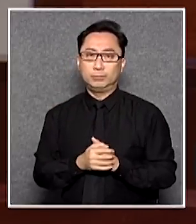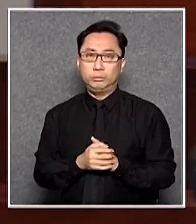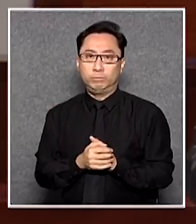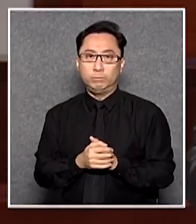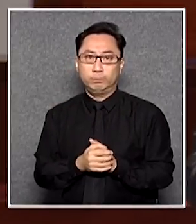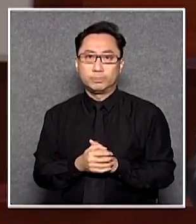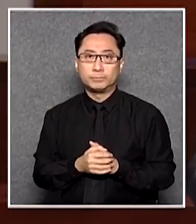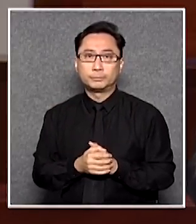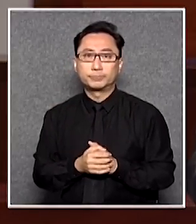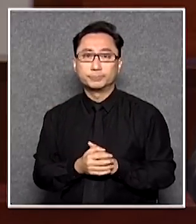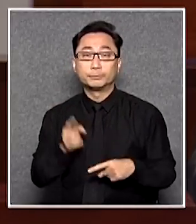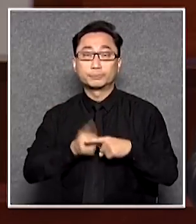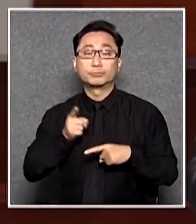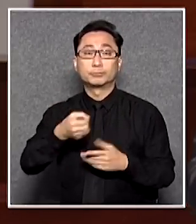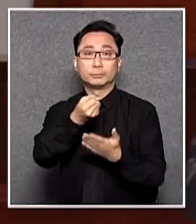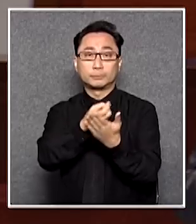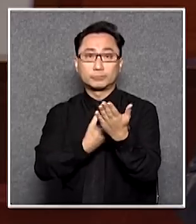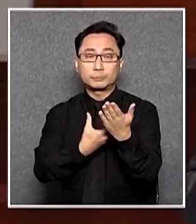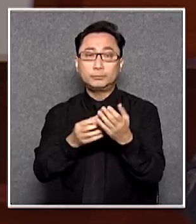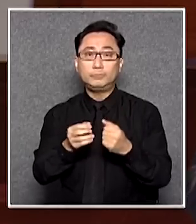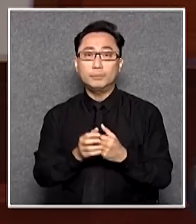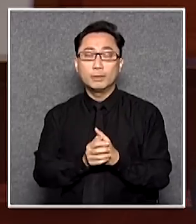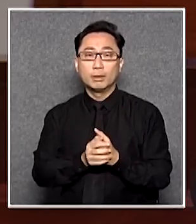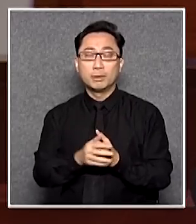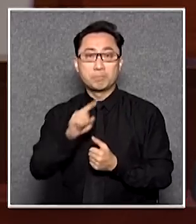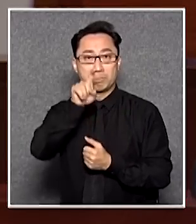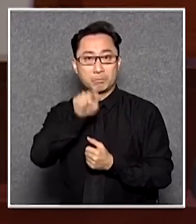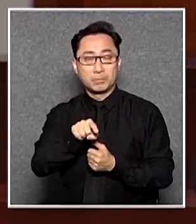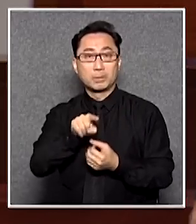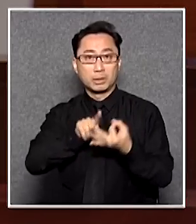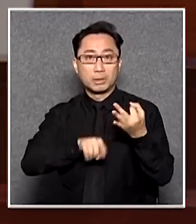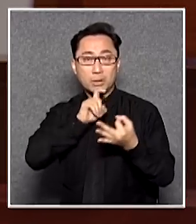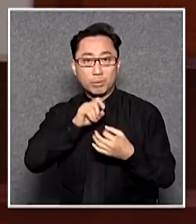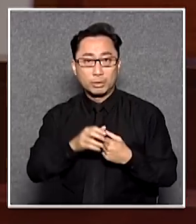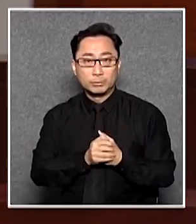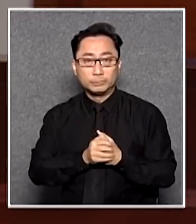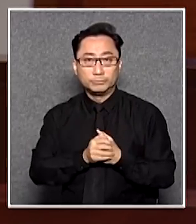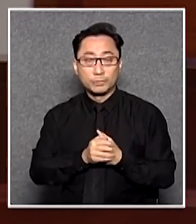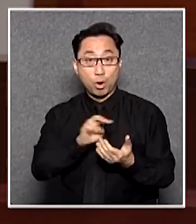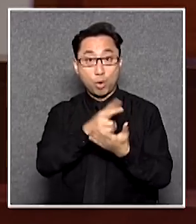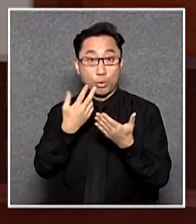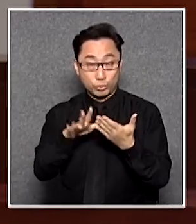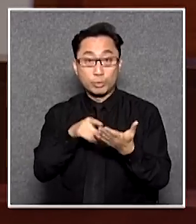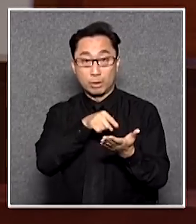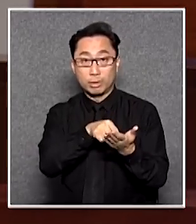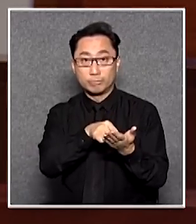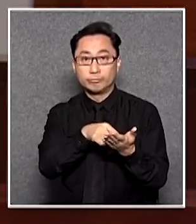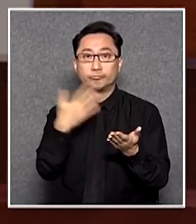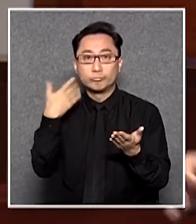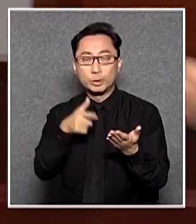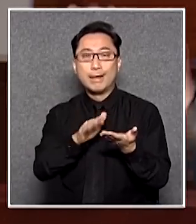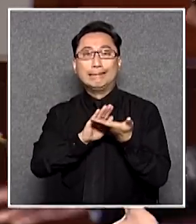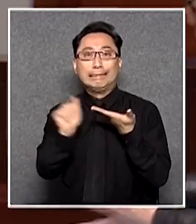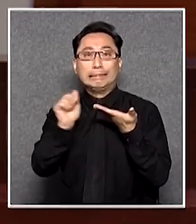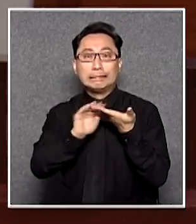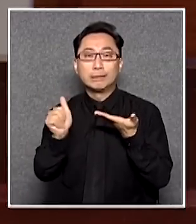原來那條條例那個名稱都有問題你現在改了之後就變成這樣我剛才說結證